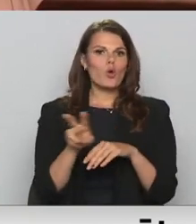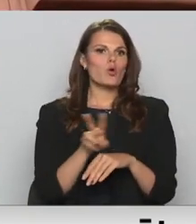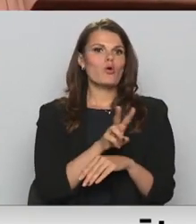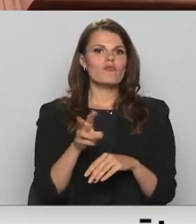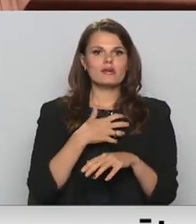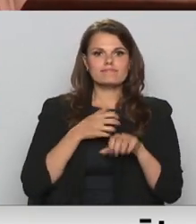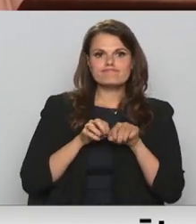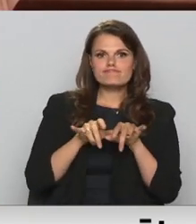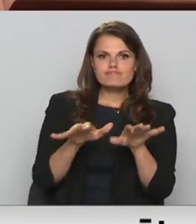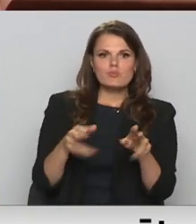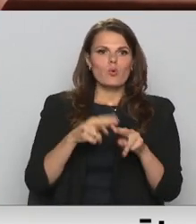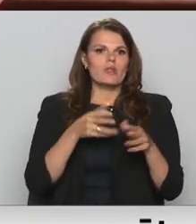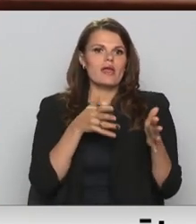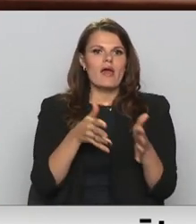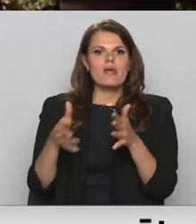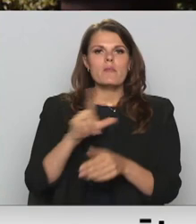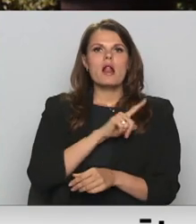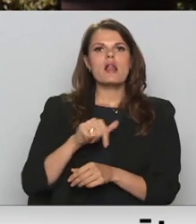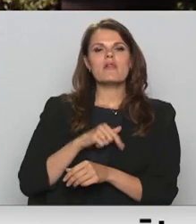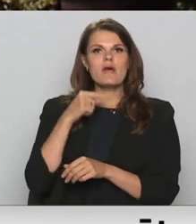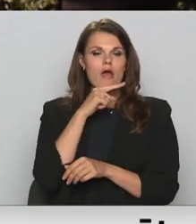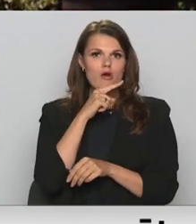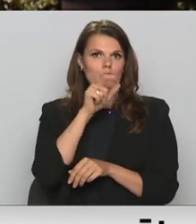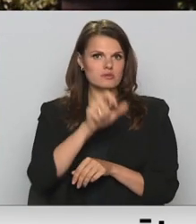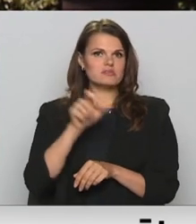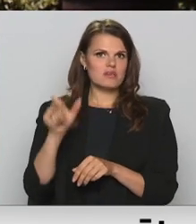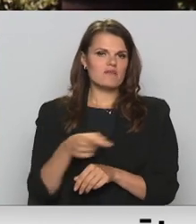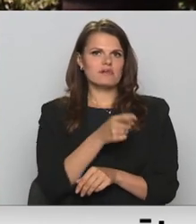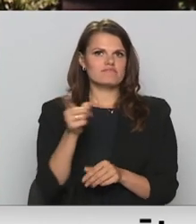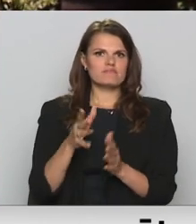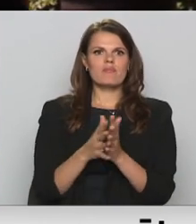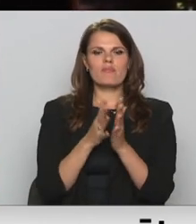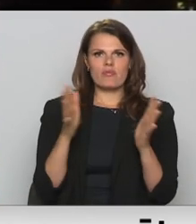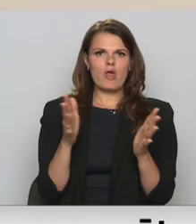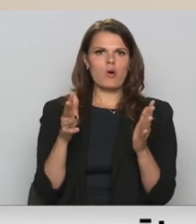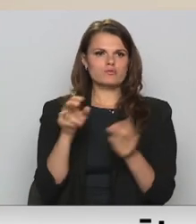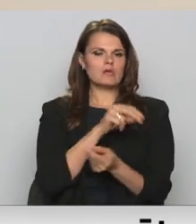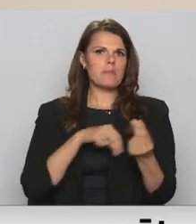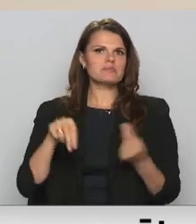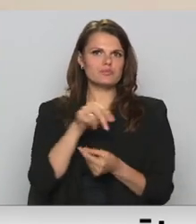pandēmija un tās ietekmi uz Latvijas ekonomiku un cilvēkiem ir daudz partijas cilvēku runa temats.